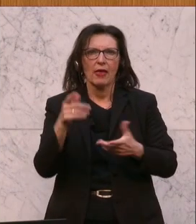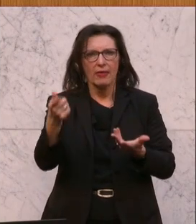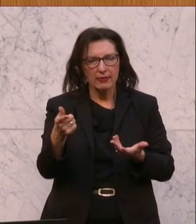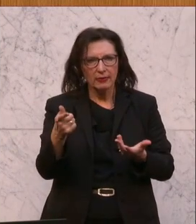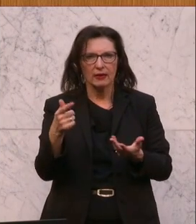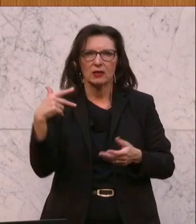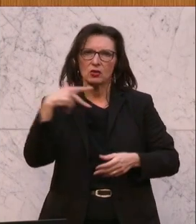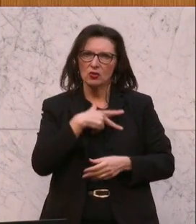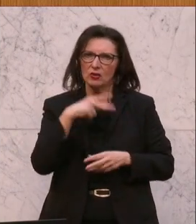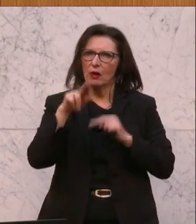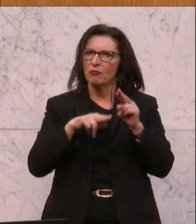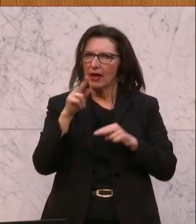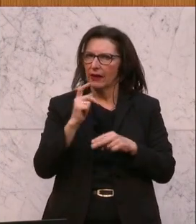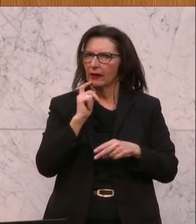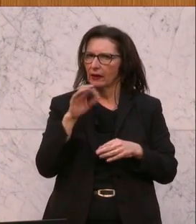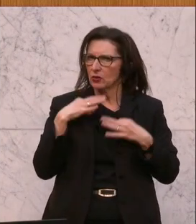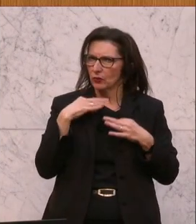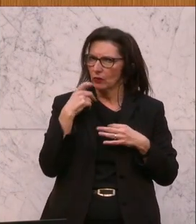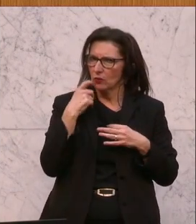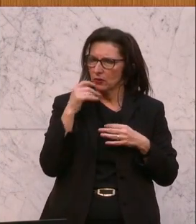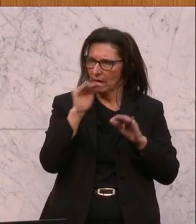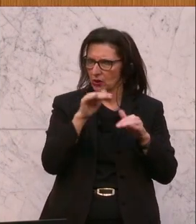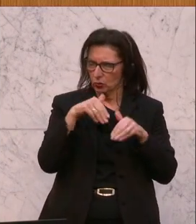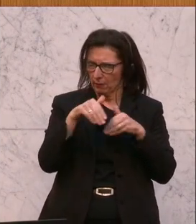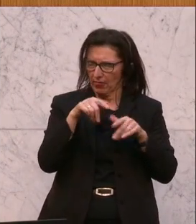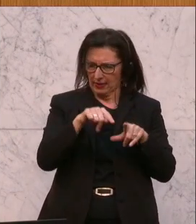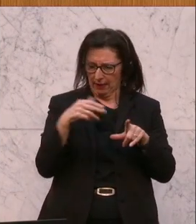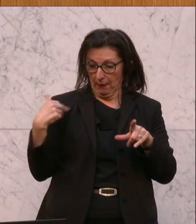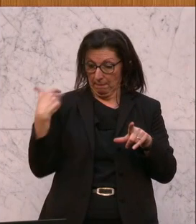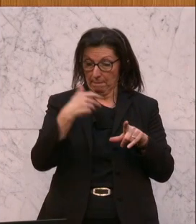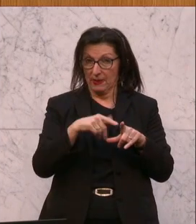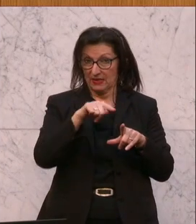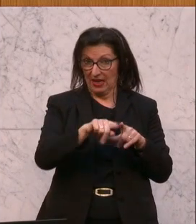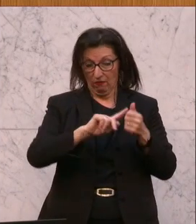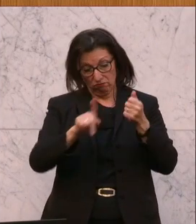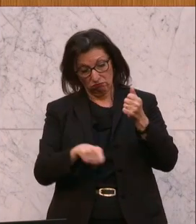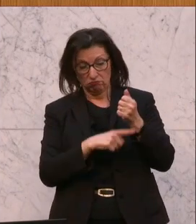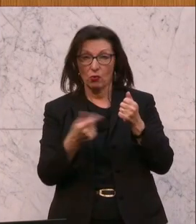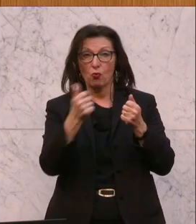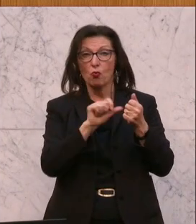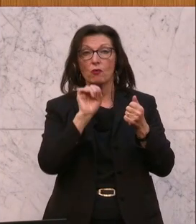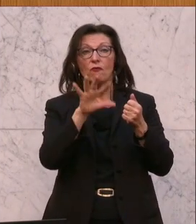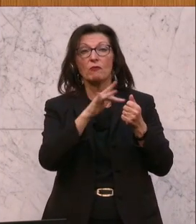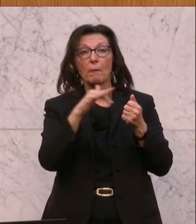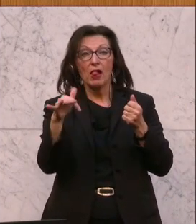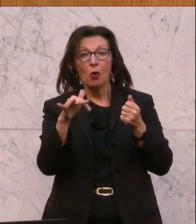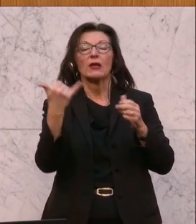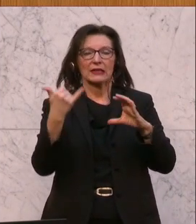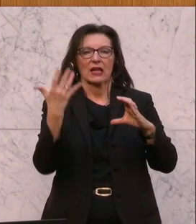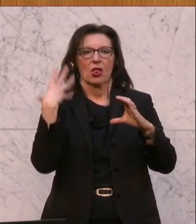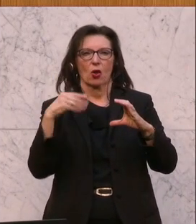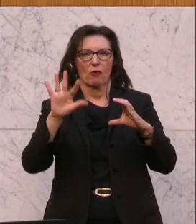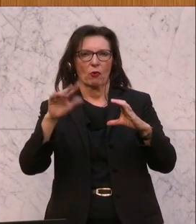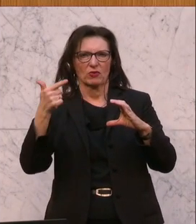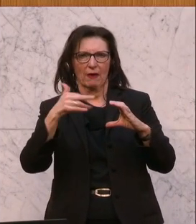Soziales Pflege, Gesundheit und Konsumentenschutz, der bisher mit 115 Millionen Euro dotiert war, und weitere 25 Millionen